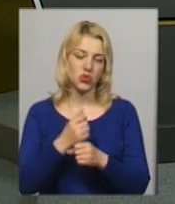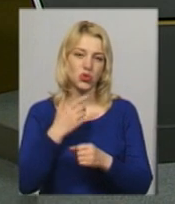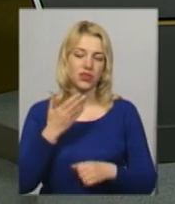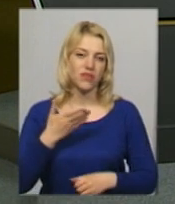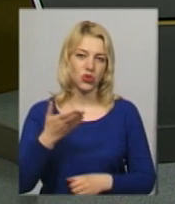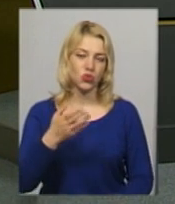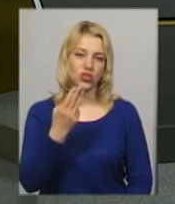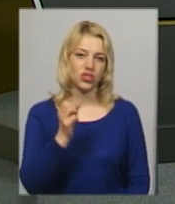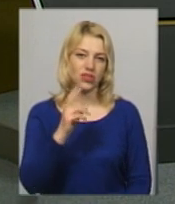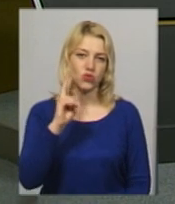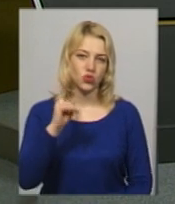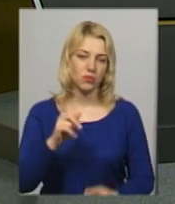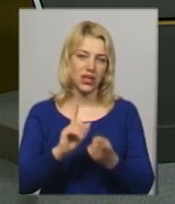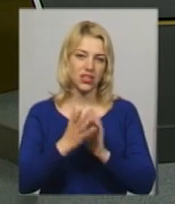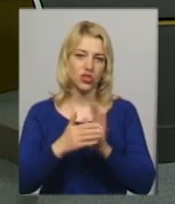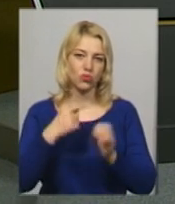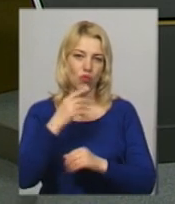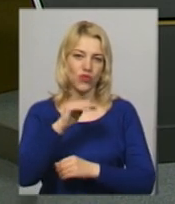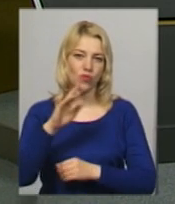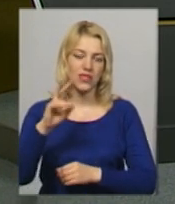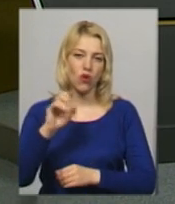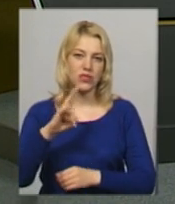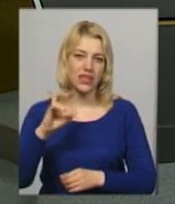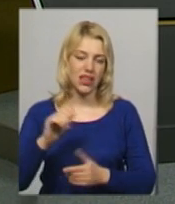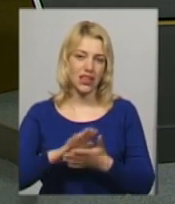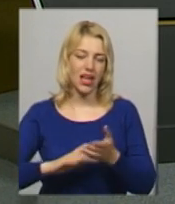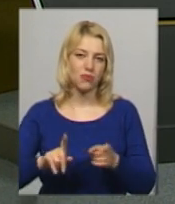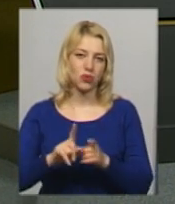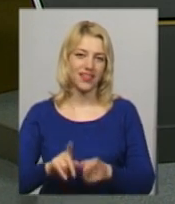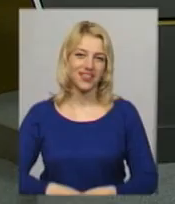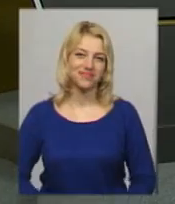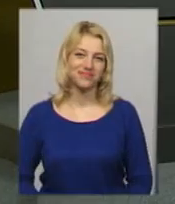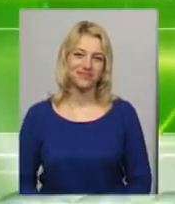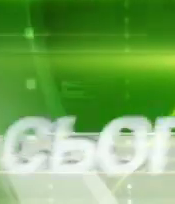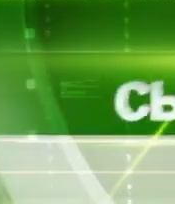ведуча Катерина Шевчук, на жесту в умову перекладає Оксана Фіновська. Далі про таке.